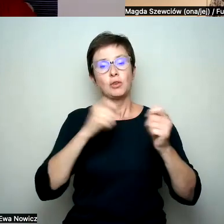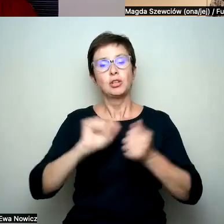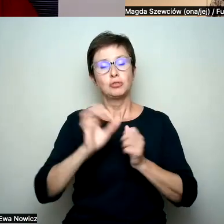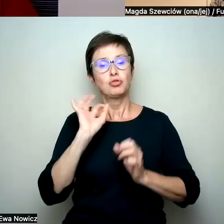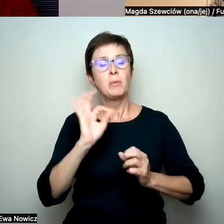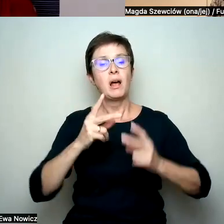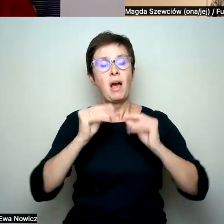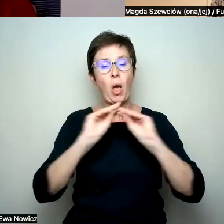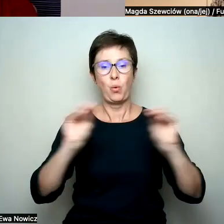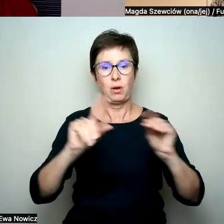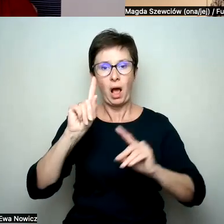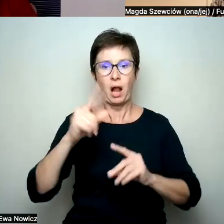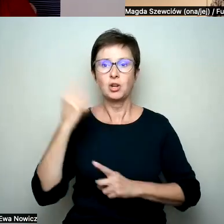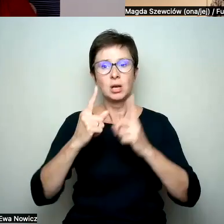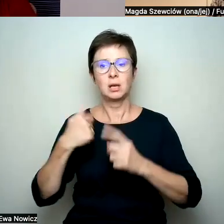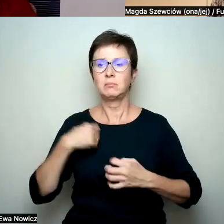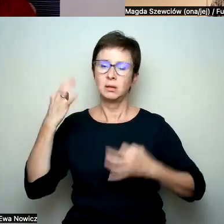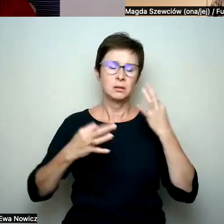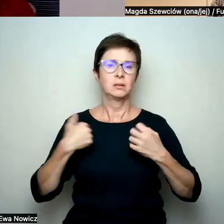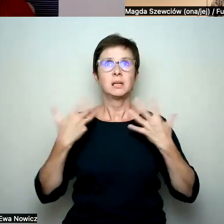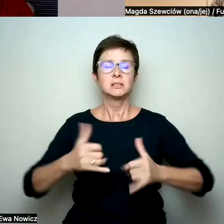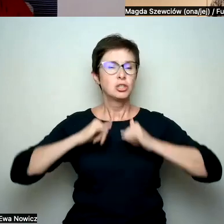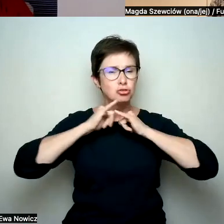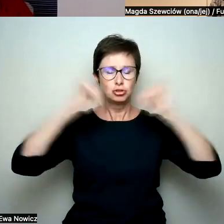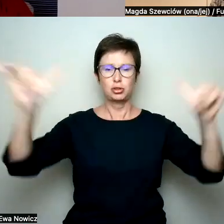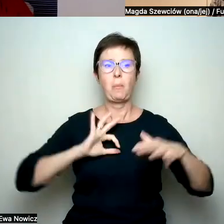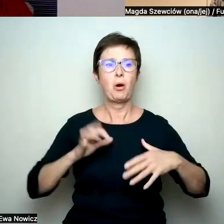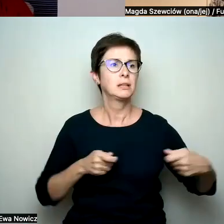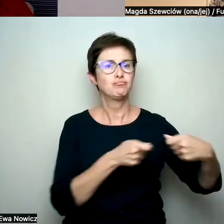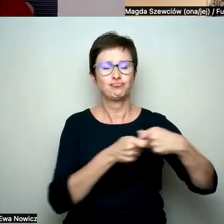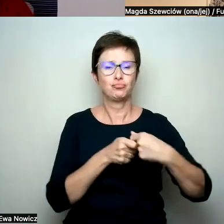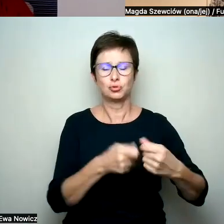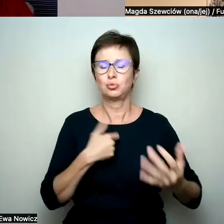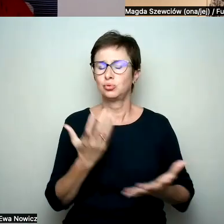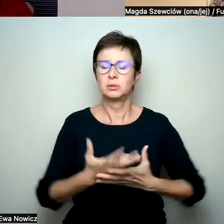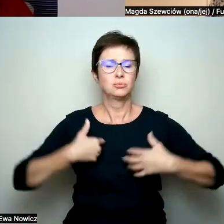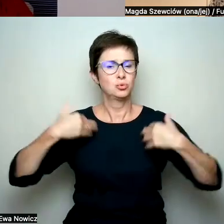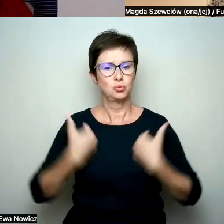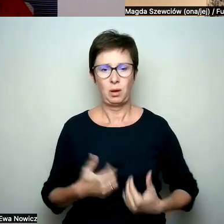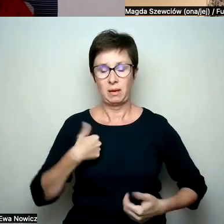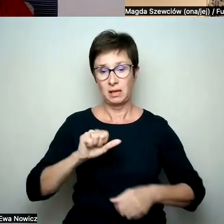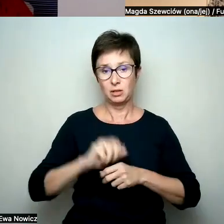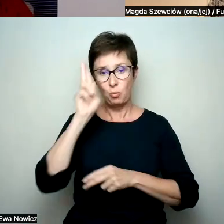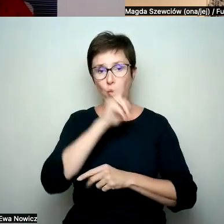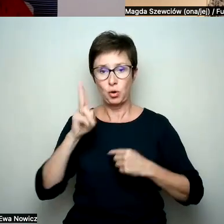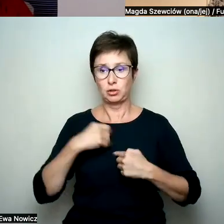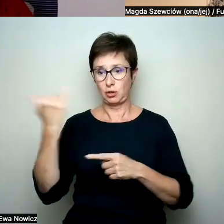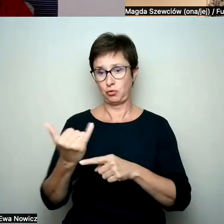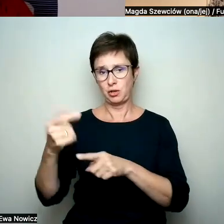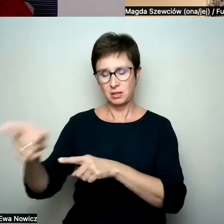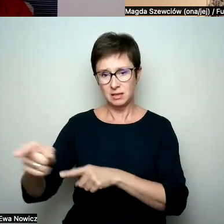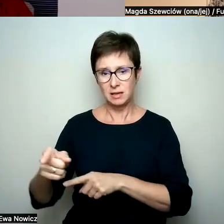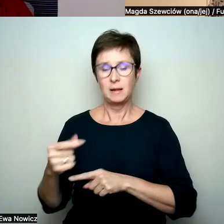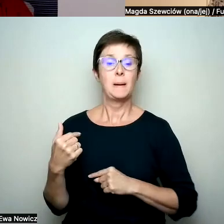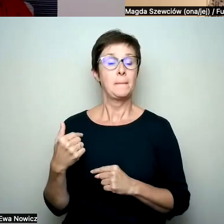ale w chwilach zwątpienia chce mi się krzyczeć i moje sojusznictwo słabnie. Jestem rodzicem dziecka i skoro mnie tak